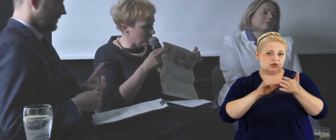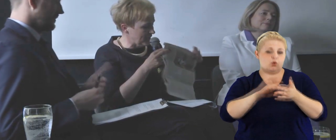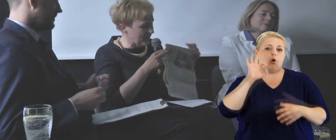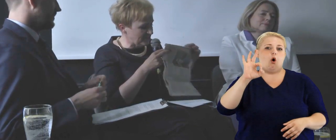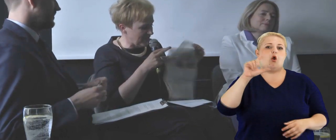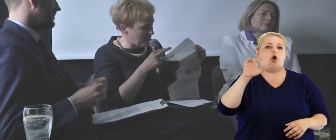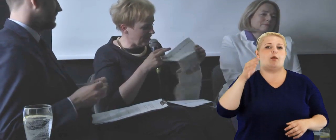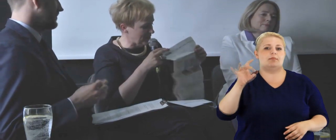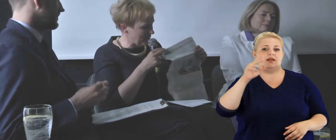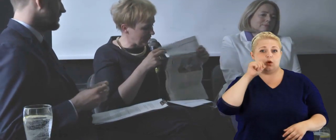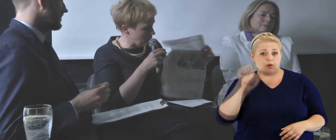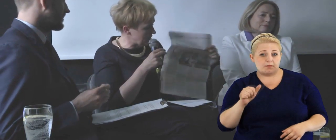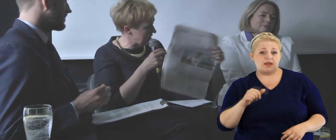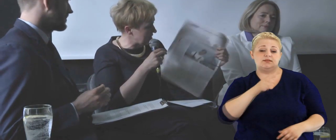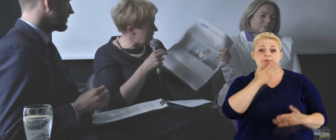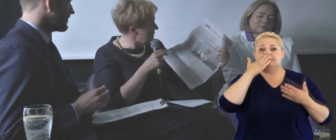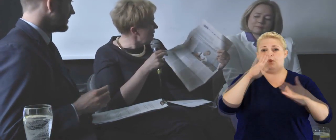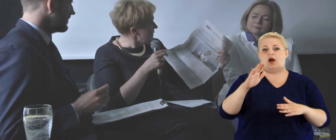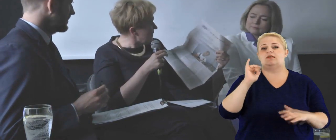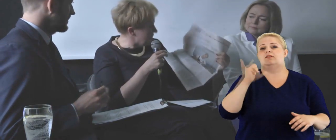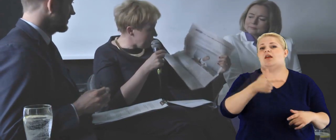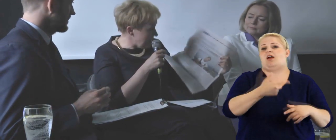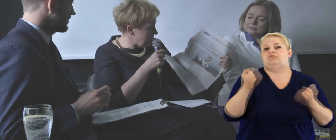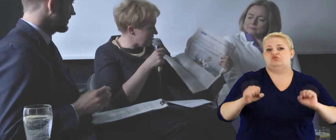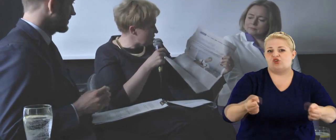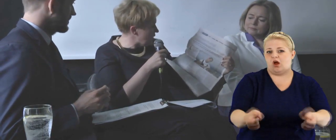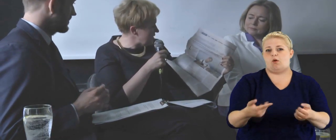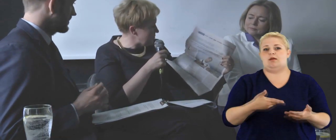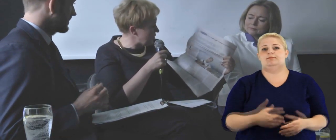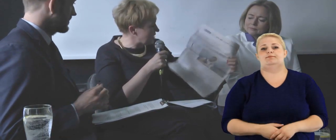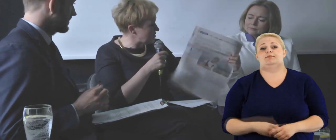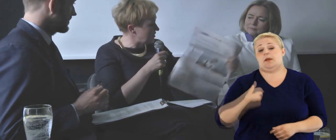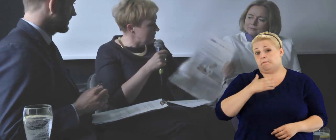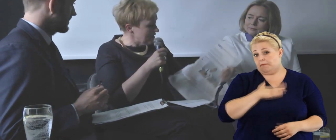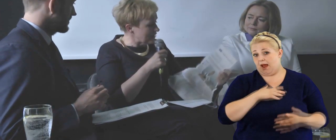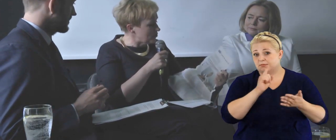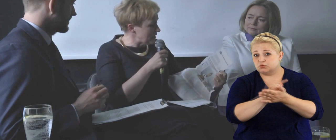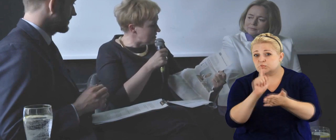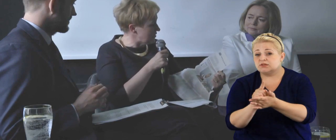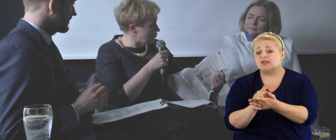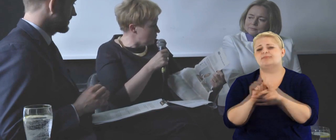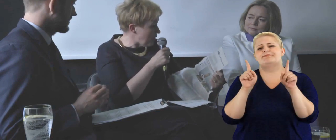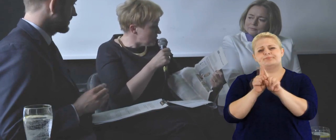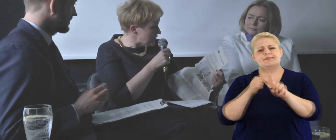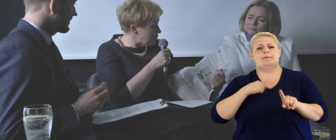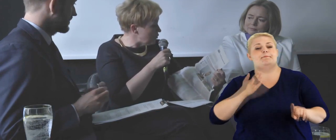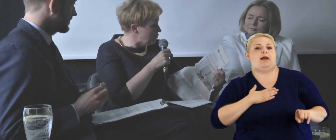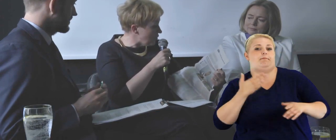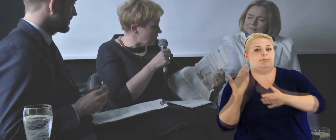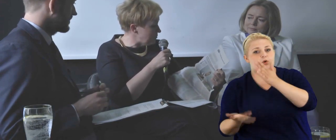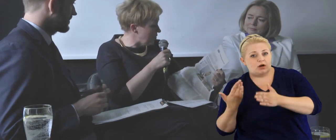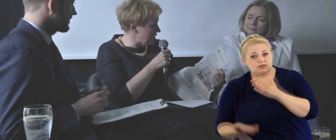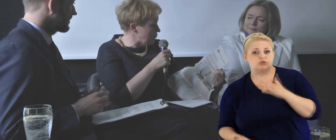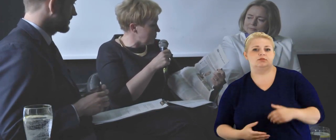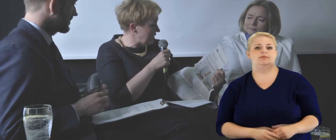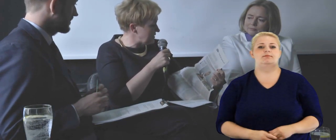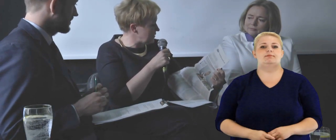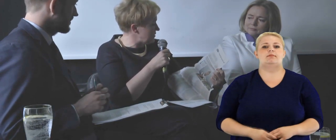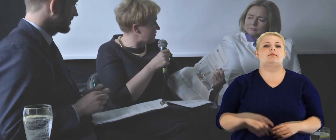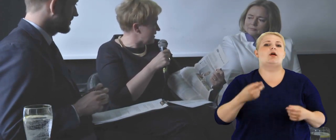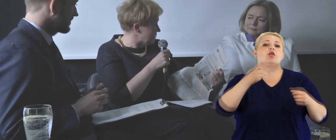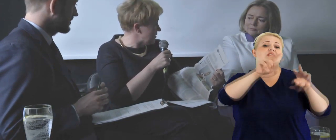funkcjonuje, jak działa, jakie mamy sukcesy i ewentualne porażki. Natomiast tytuł, polskie buldogi pod